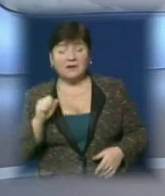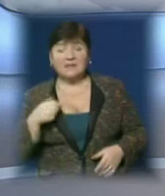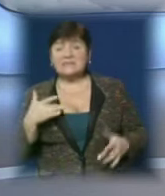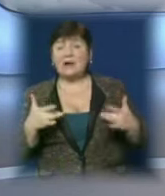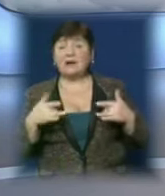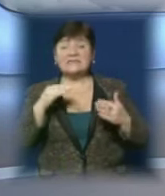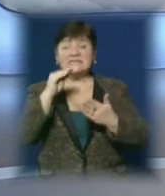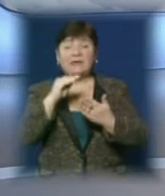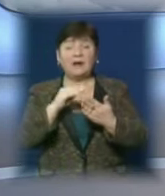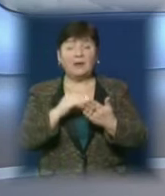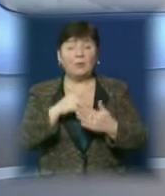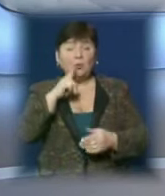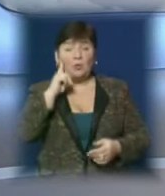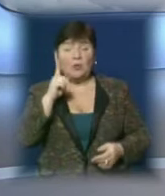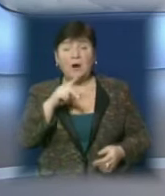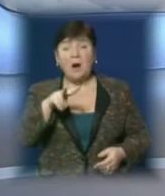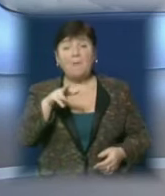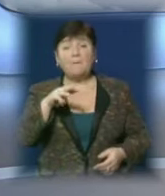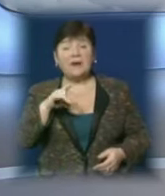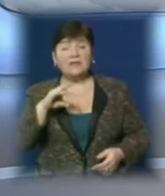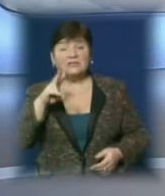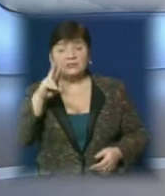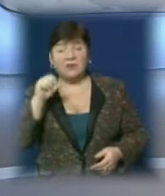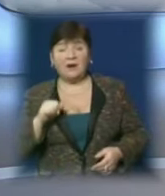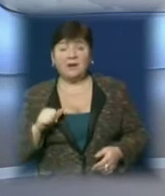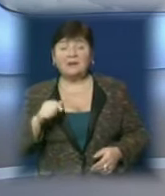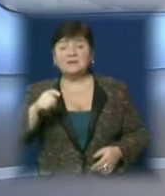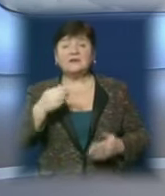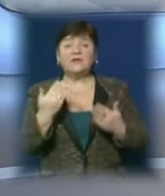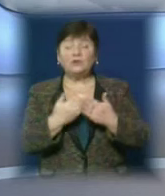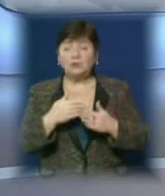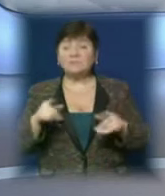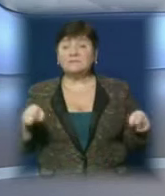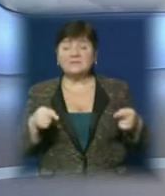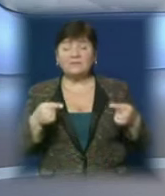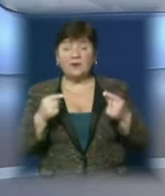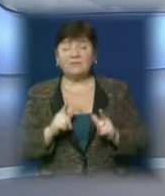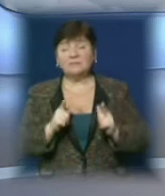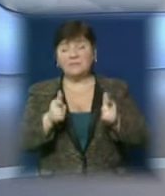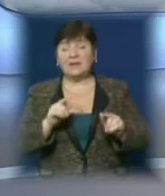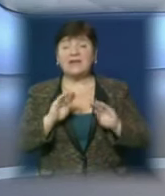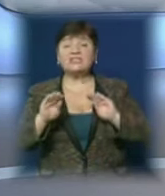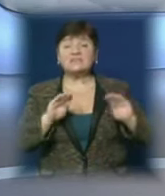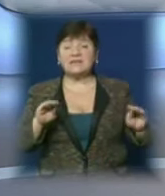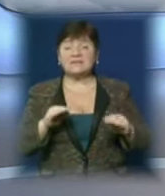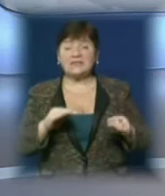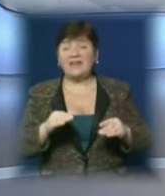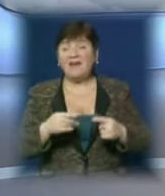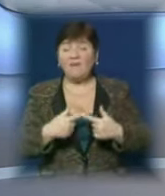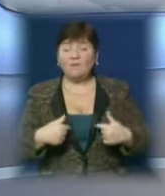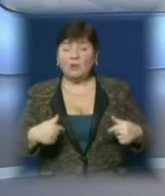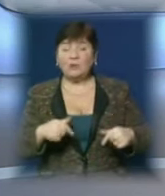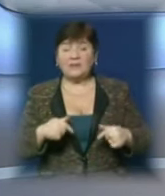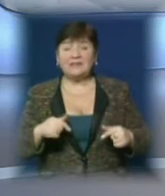сценарієм юного літератора Василя Малишка. Стрічку хлопець створив для вступу на режисерські факультети школи кіно і